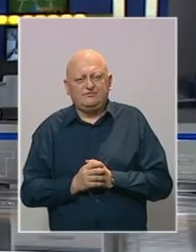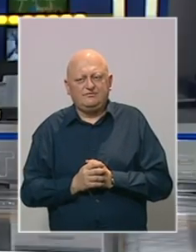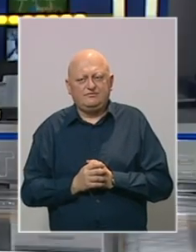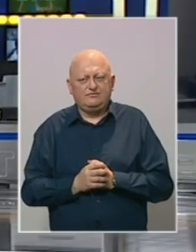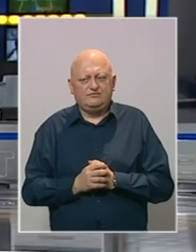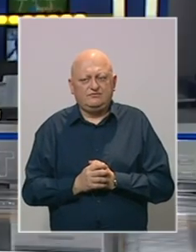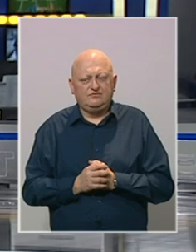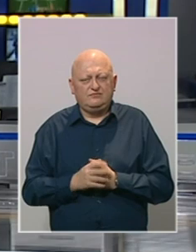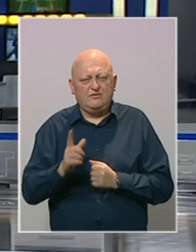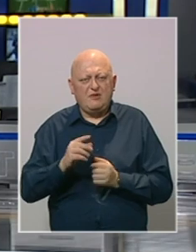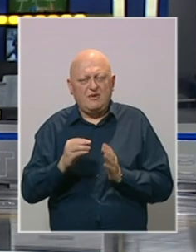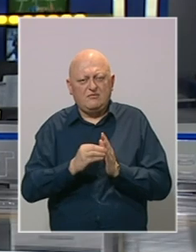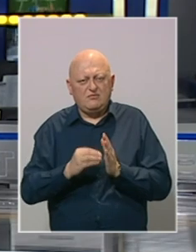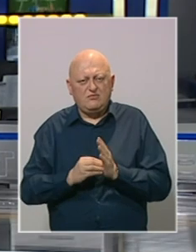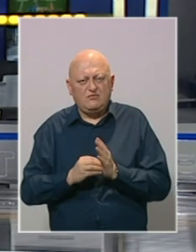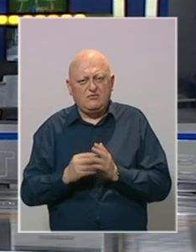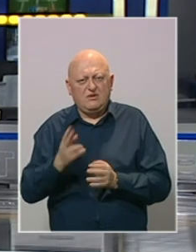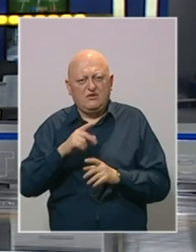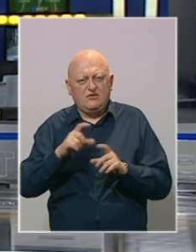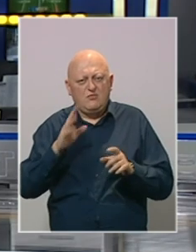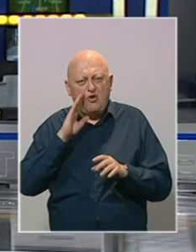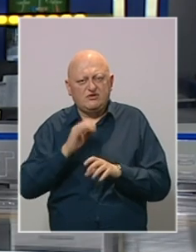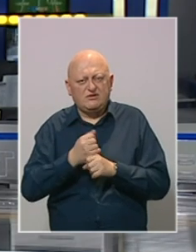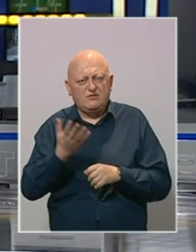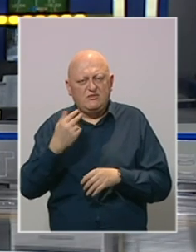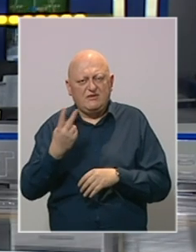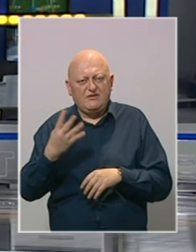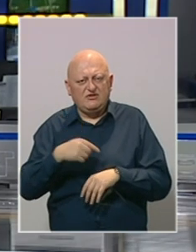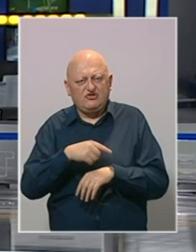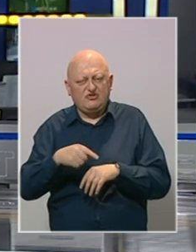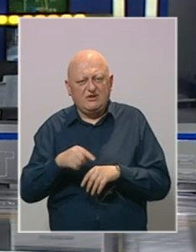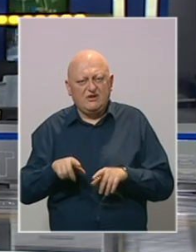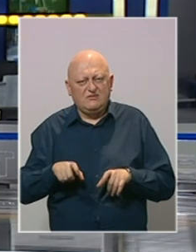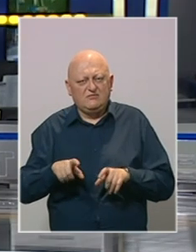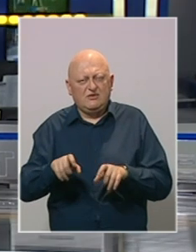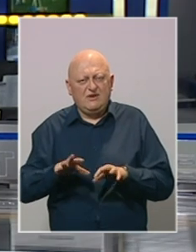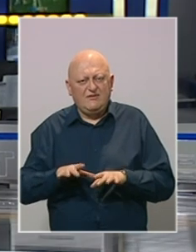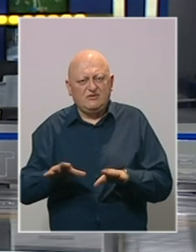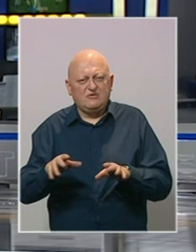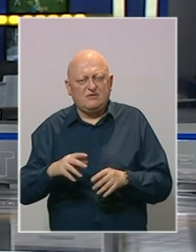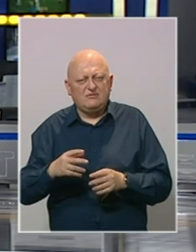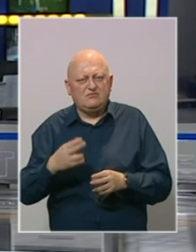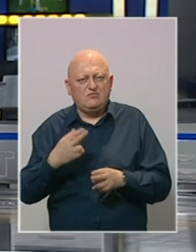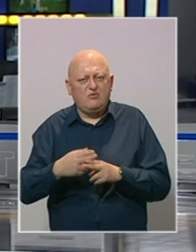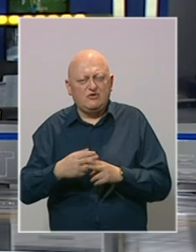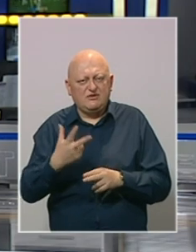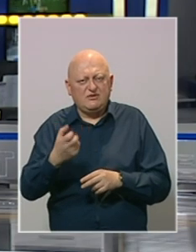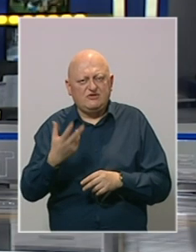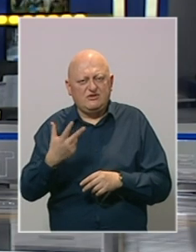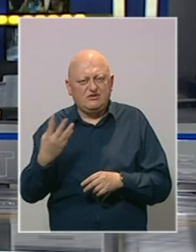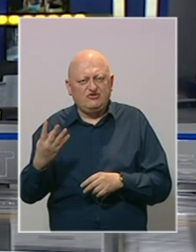Prema nepotpunim podacima nadležnih institucija u Bosni i Hercegovini u protekla 24 sata koronavirusom zaražene su